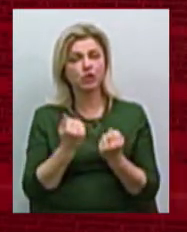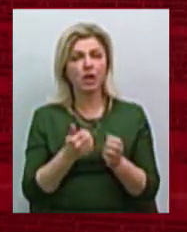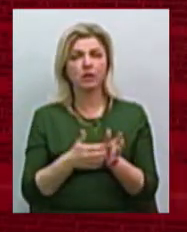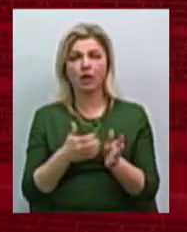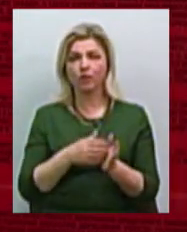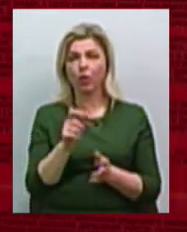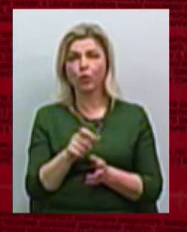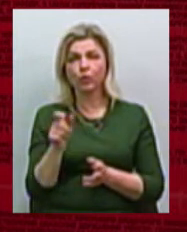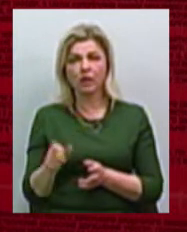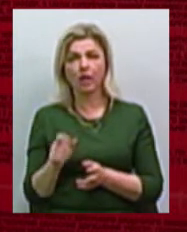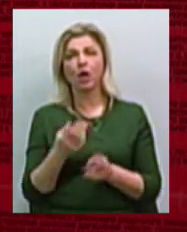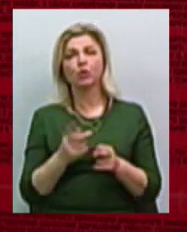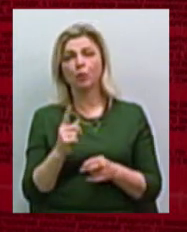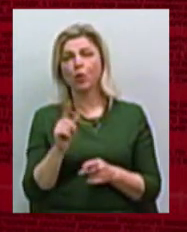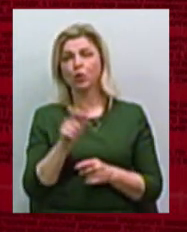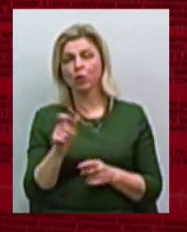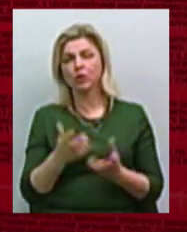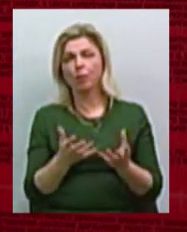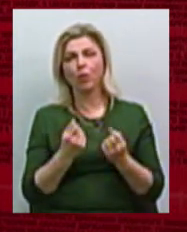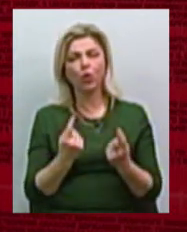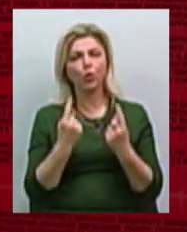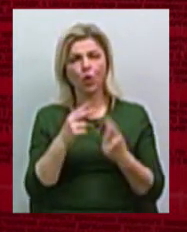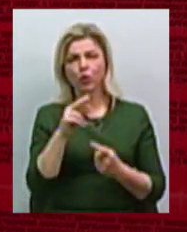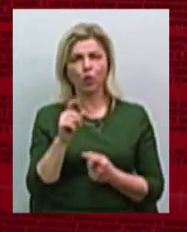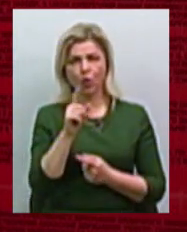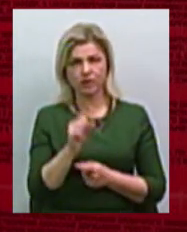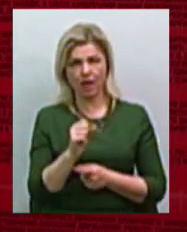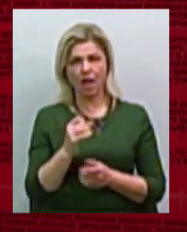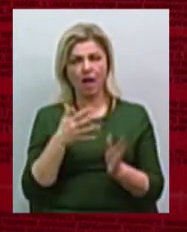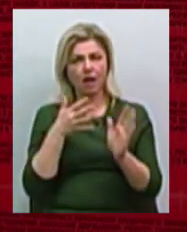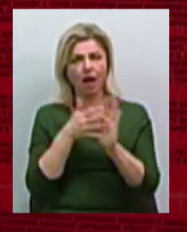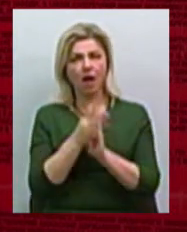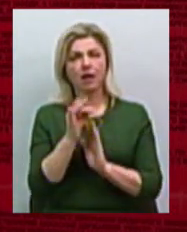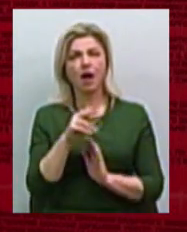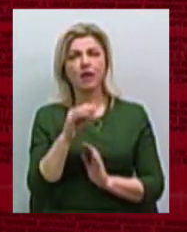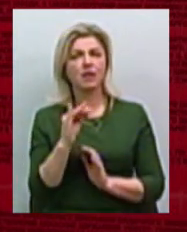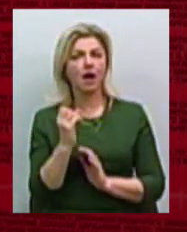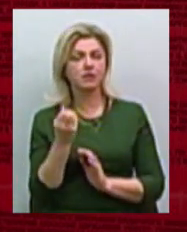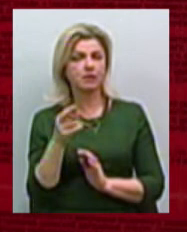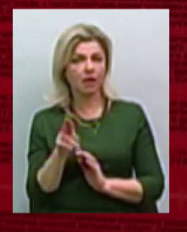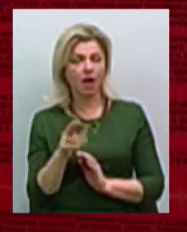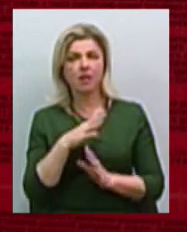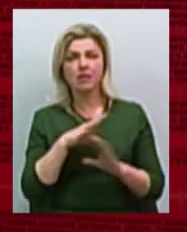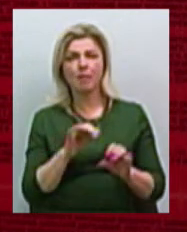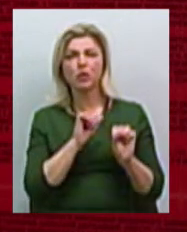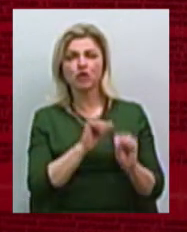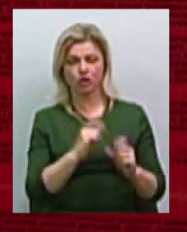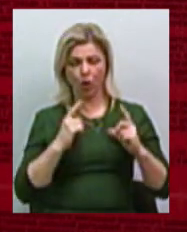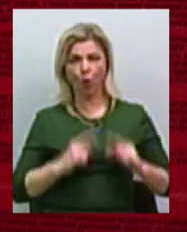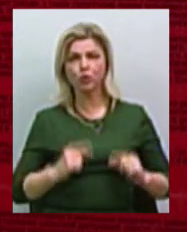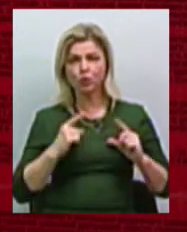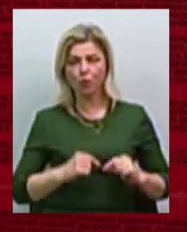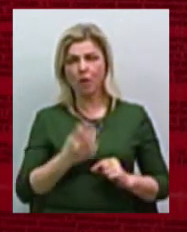людського ресурсу, тому що люди отримали великі дози радіації. Не було тієї кількості засобів захисту, тобто костюмів,